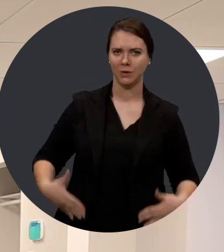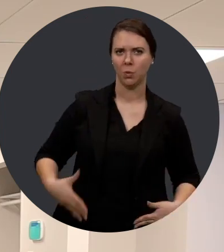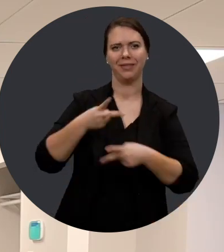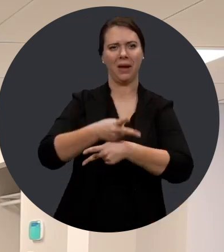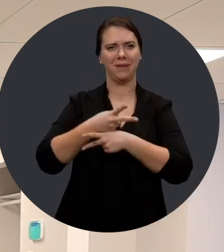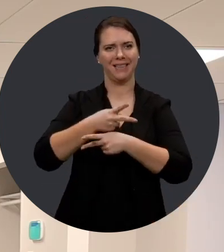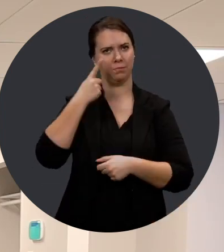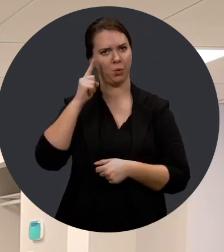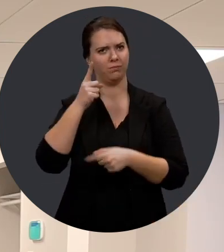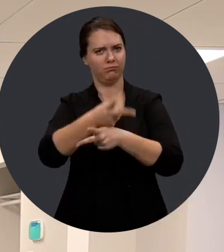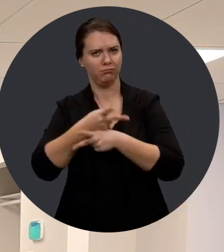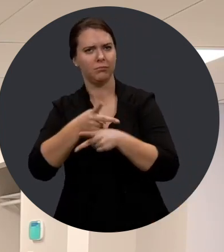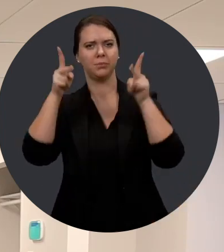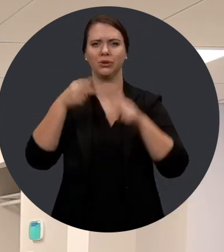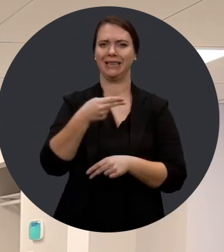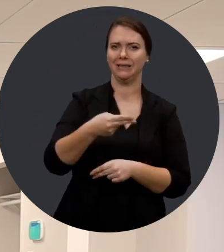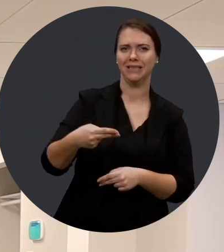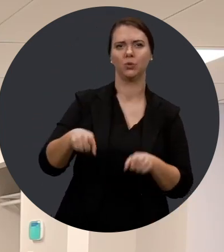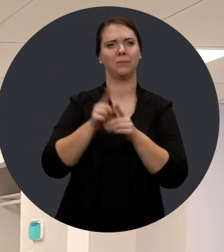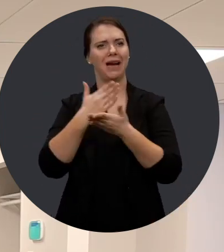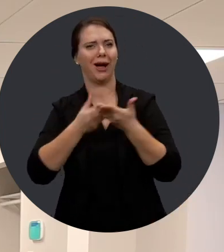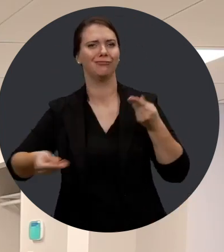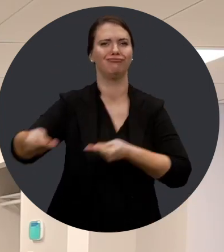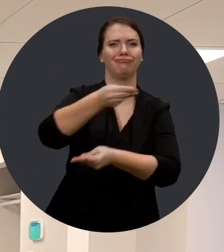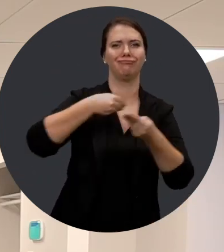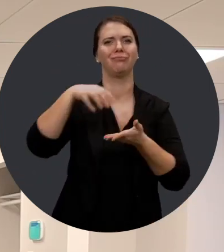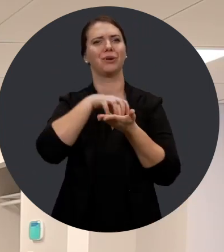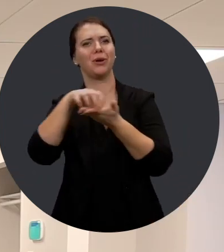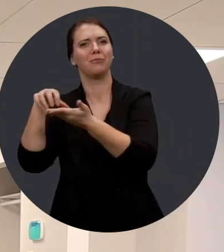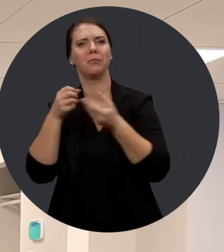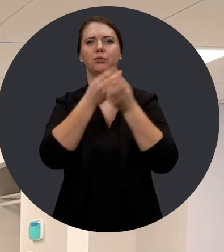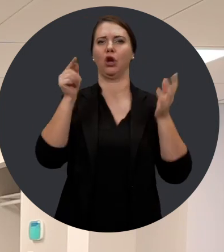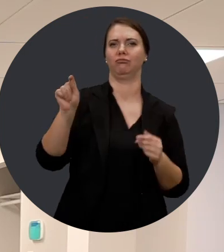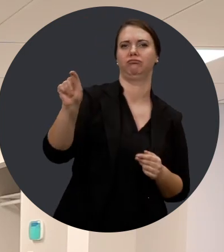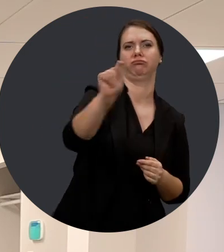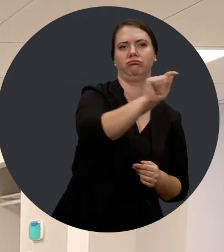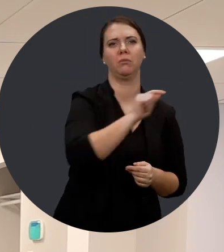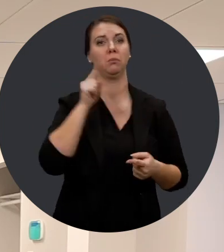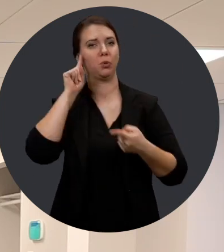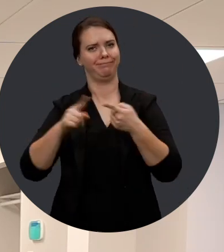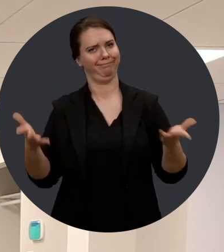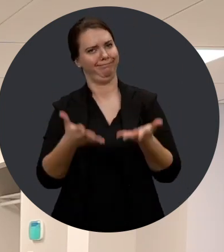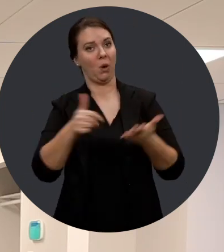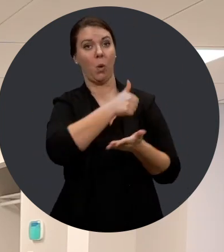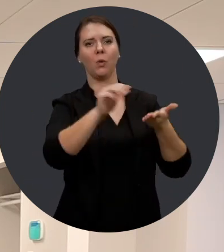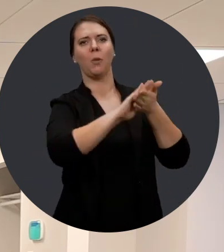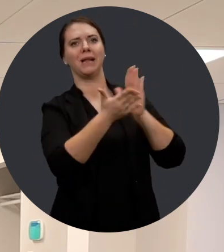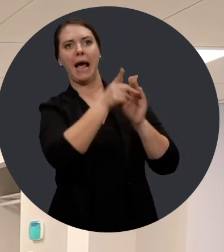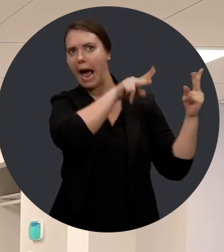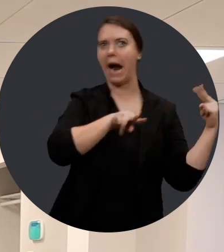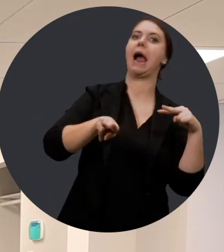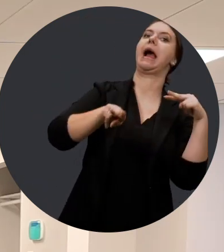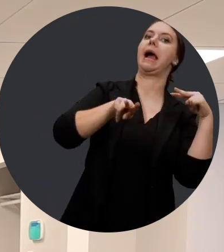'ergothérapie qui emploie des personnes handicapées et qui partage ses expériences sur plusieurs plateformes afin d'inciter d'autres entreprises